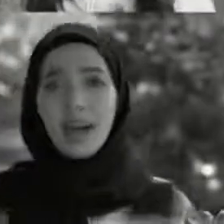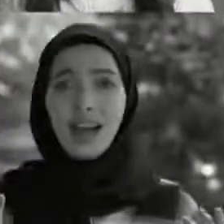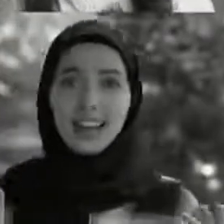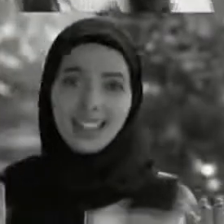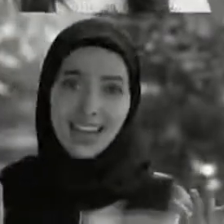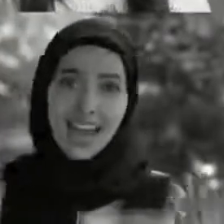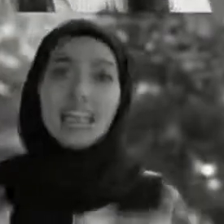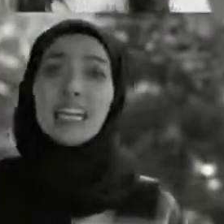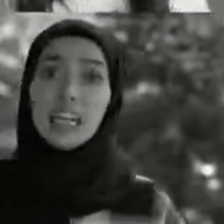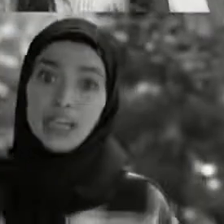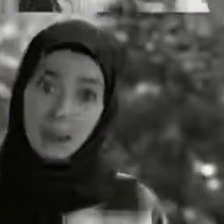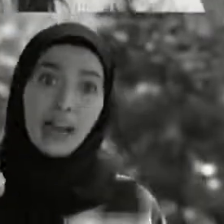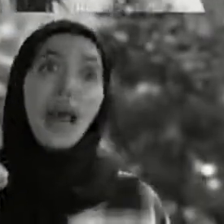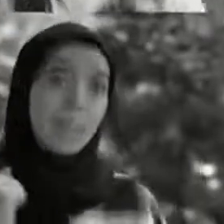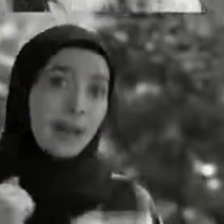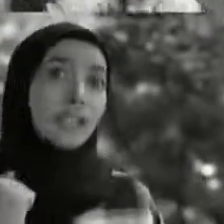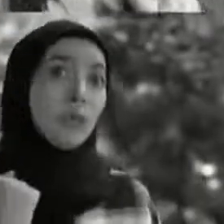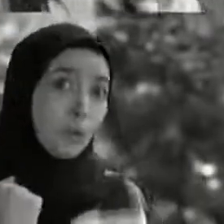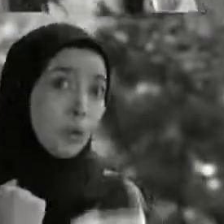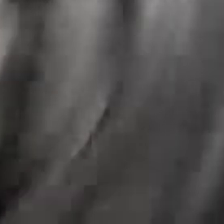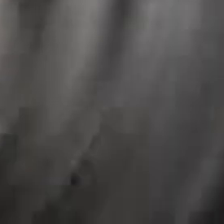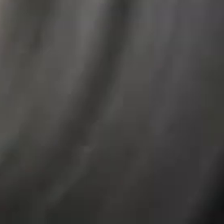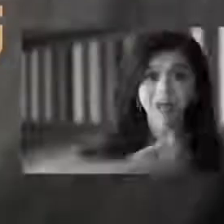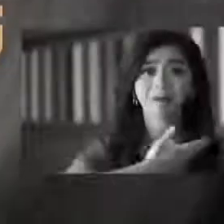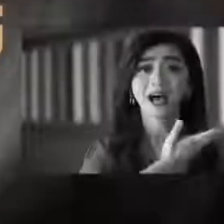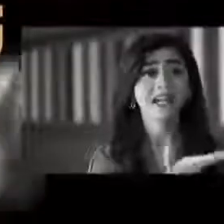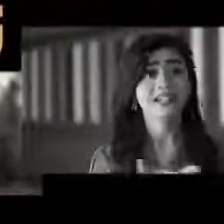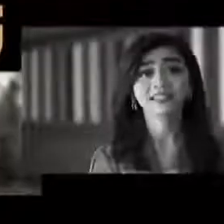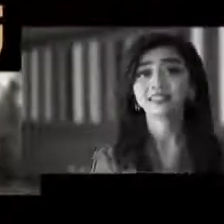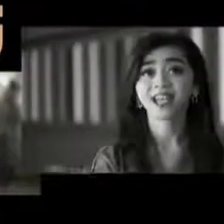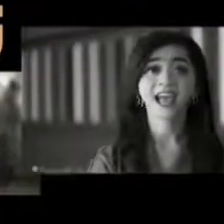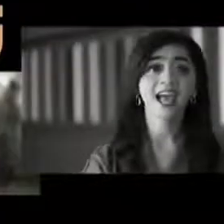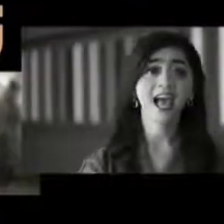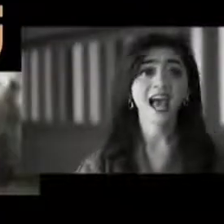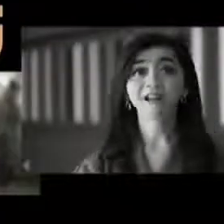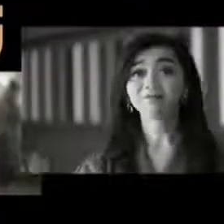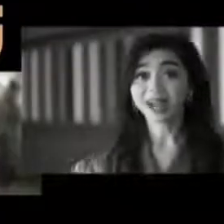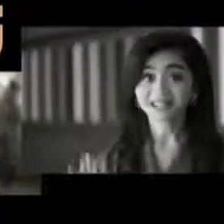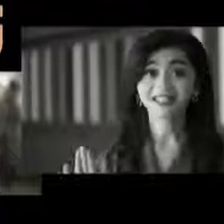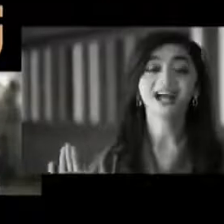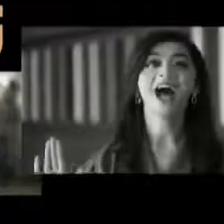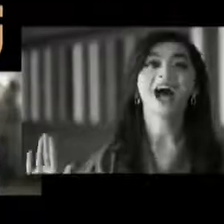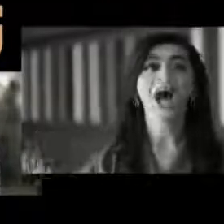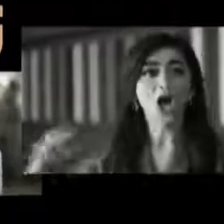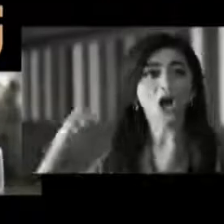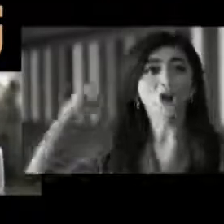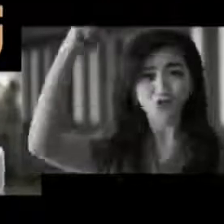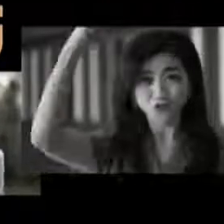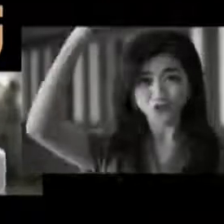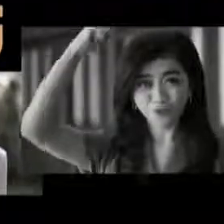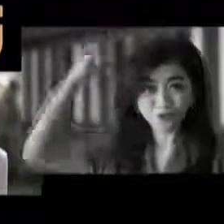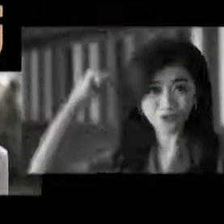raih bahagia dengan iman amatimu Badan sehat bangsa